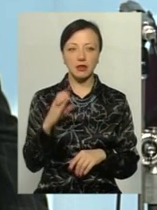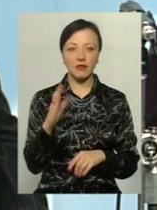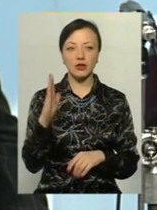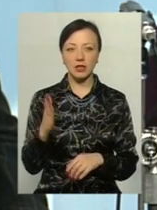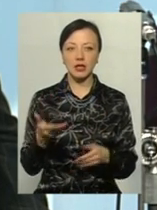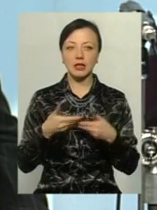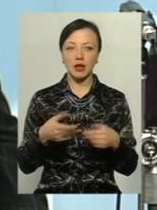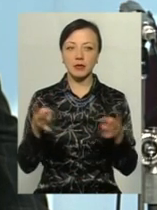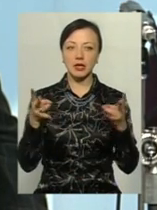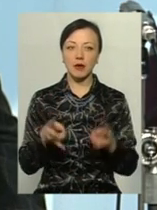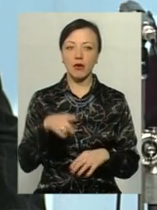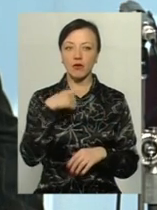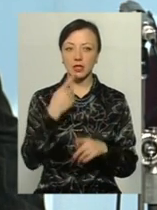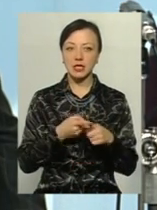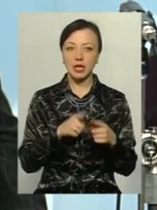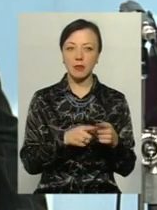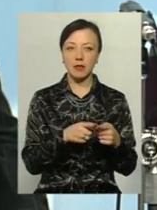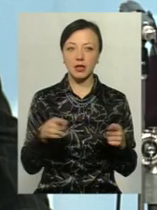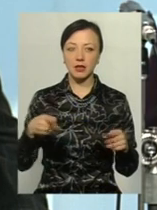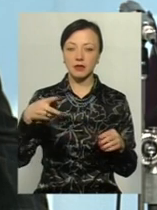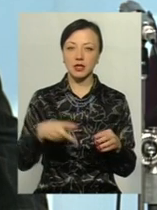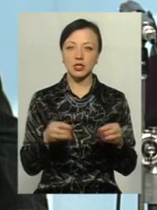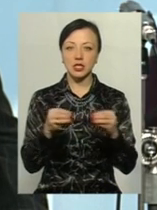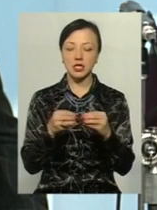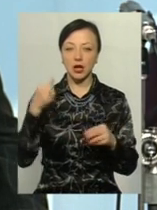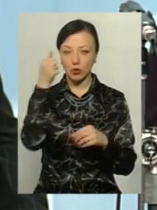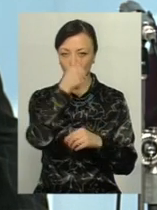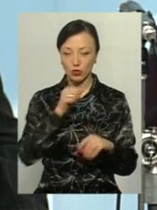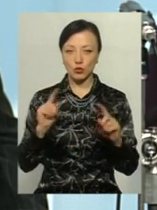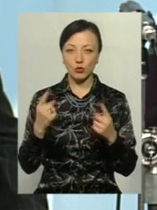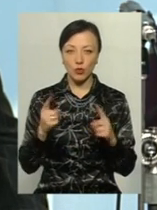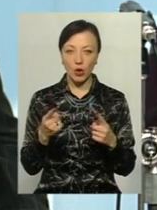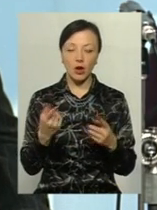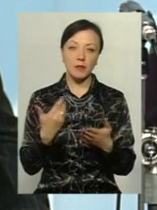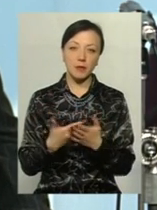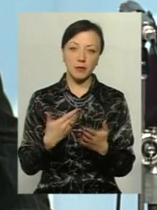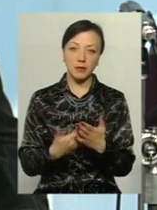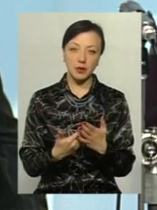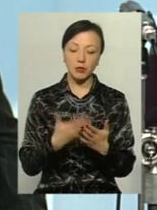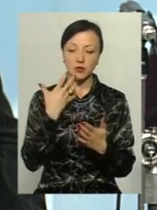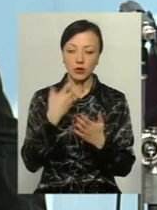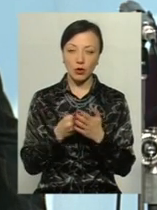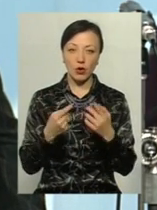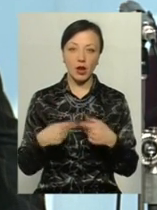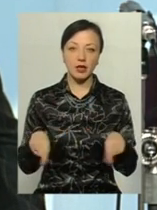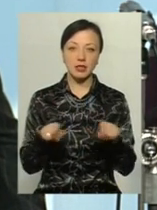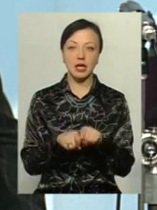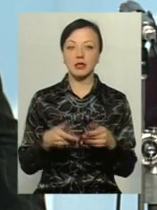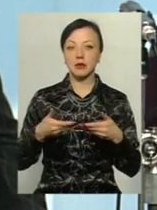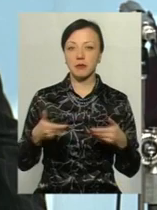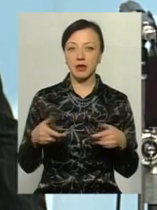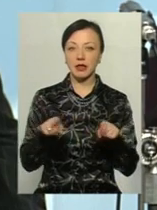напевно, треба говорити, напевно, о цей період 2010 року. Чого? Того, що десь, якщо взяти по своїй організації, ми десь так